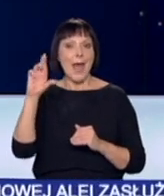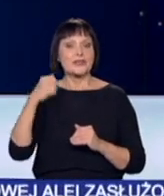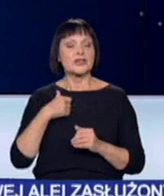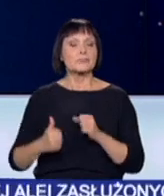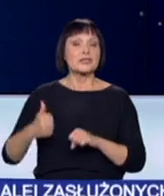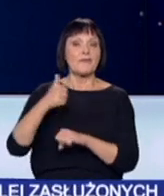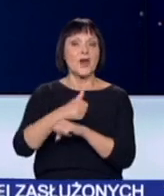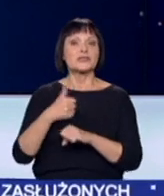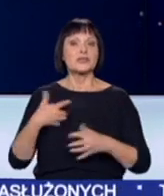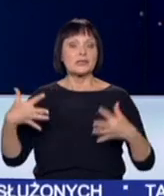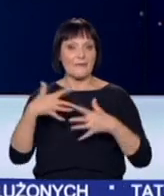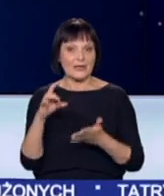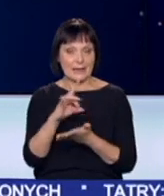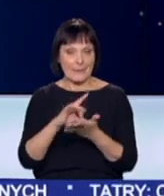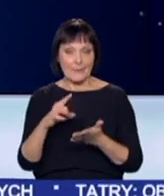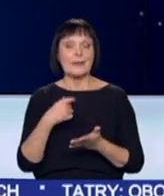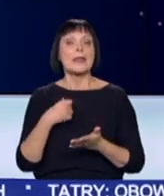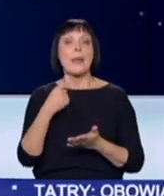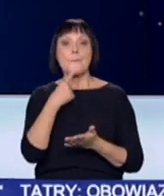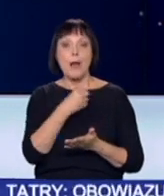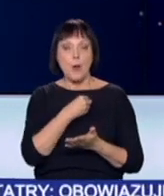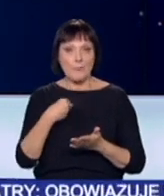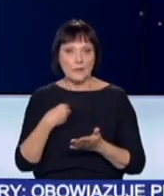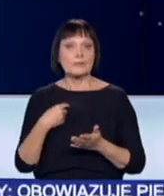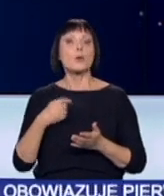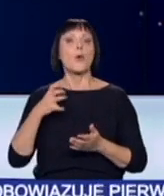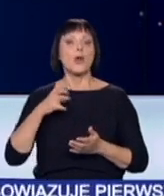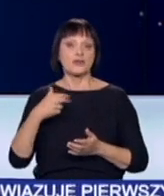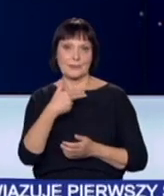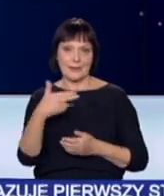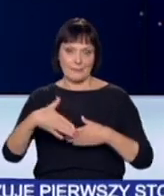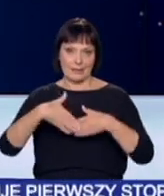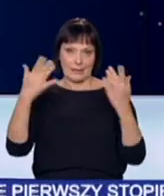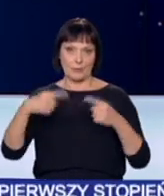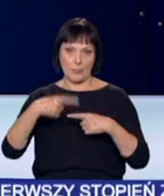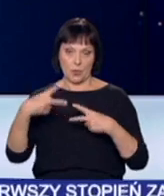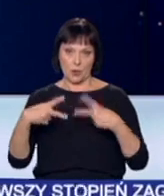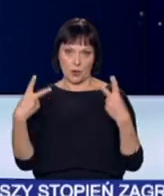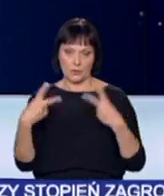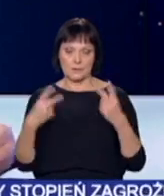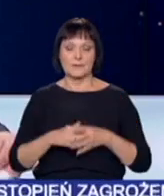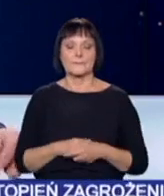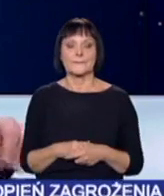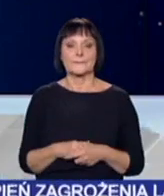Powiatów Małopolski. Będą gośćmi Sławomira Mokrzyckiego w tematach dnia tuż po Kronice.